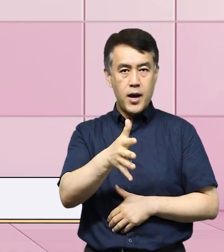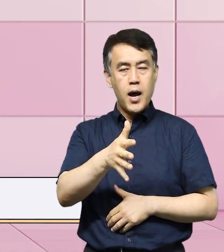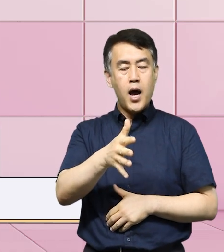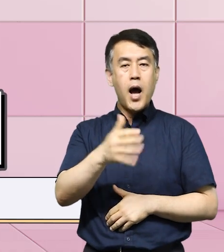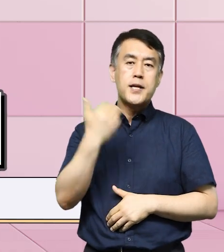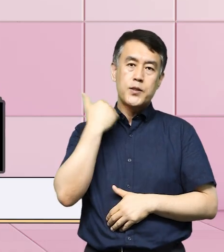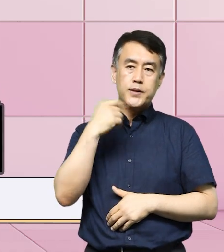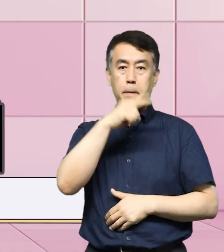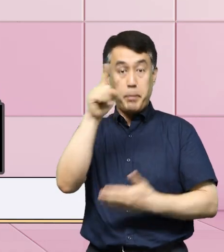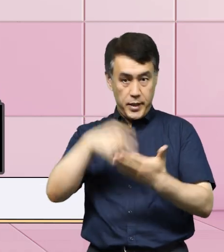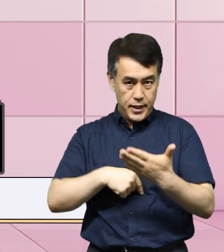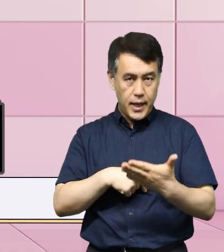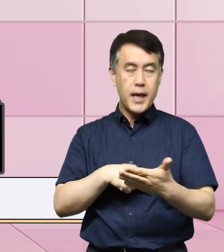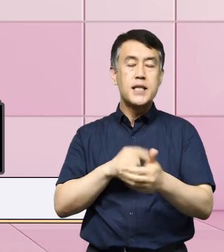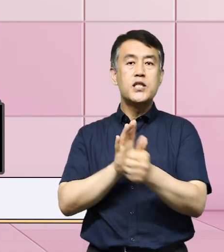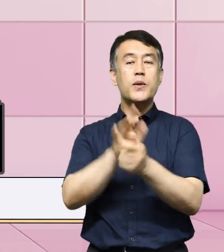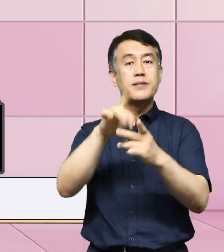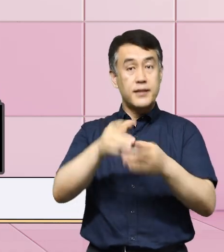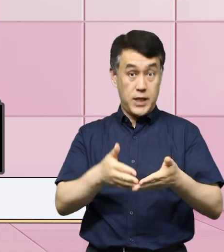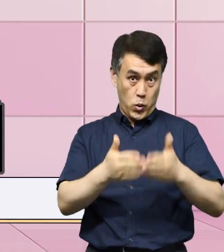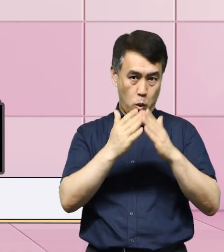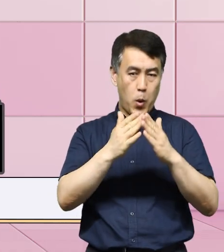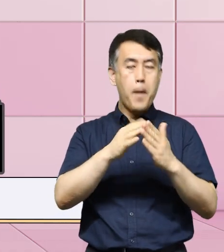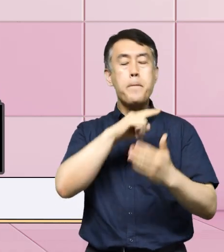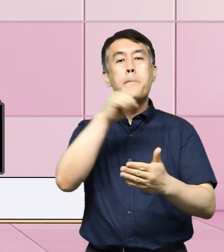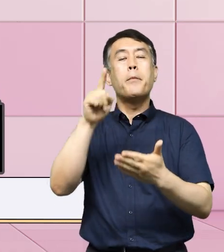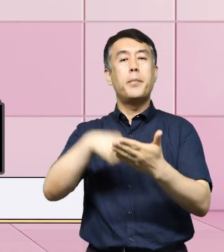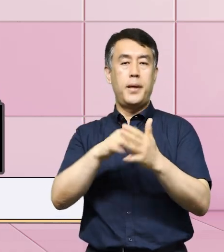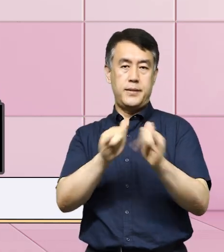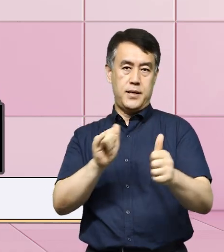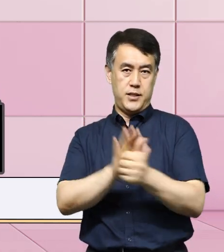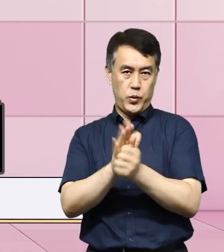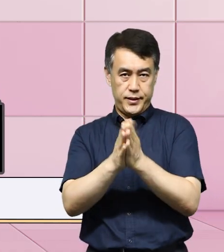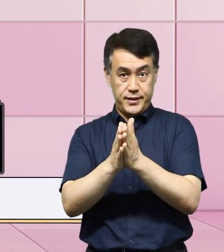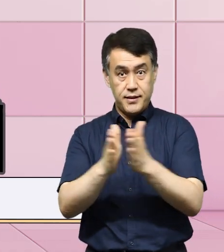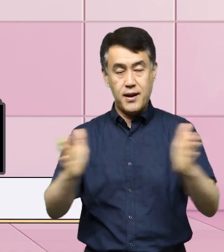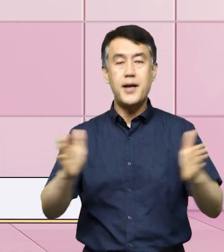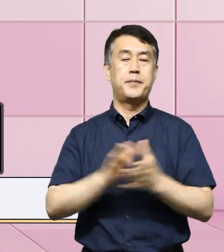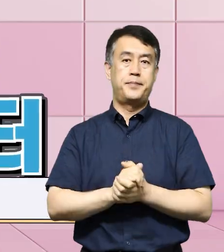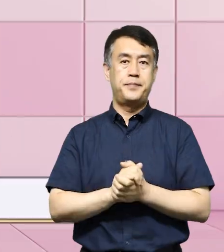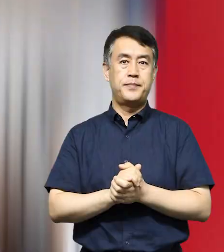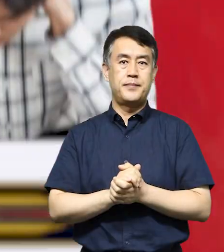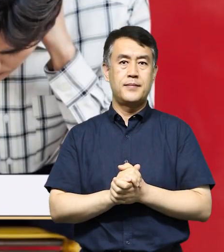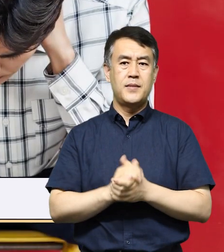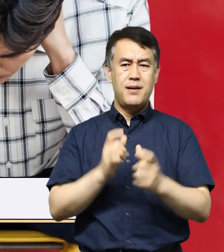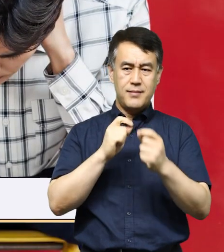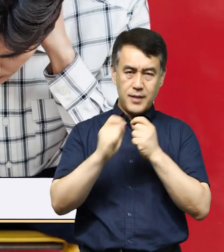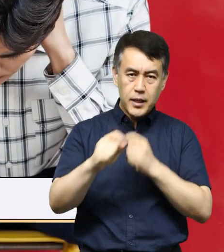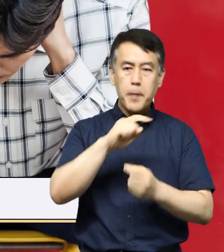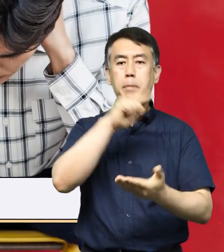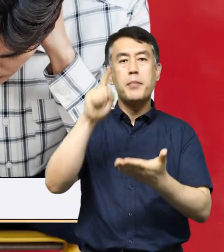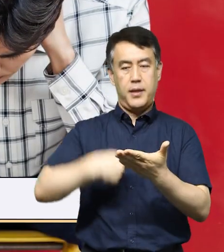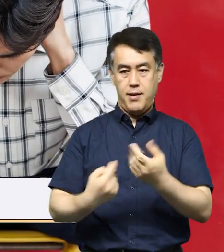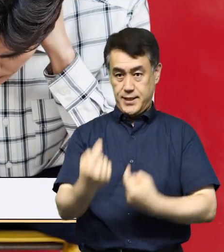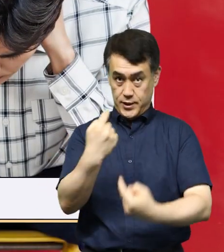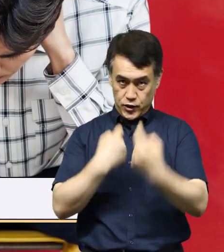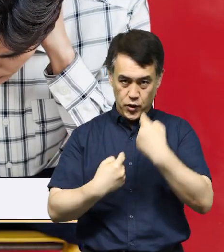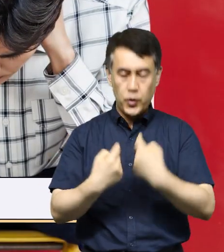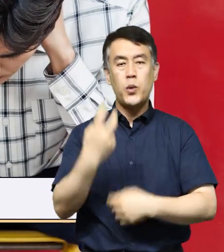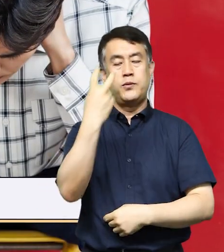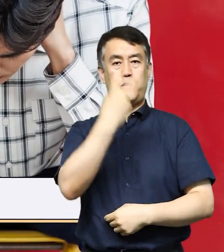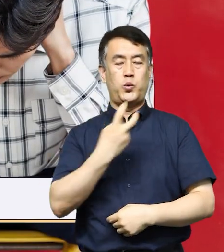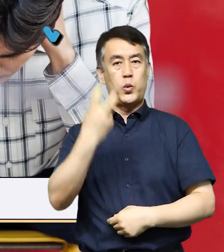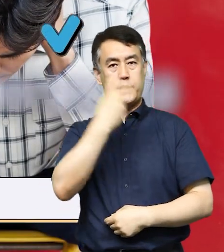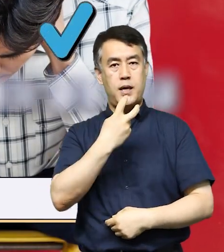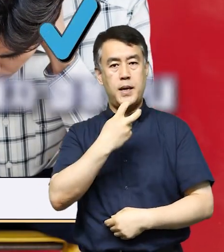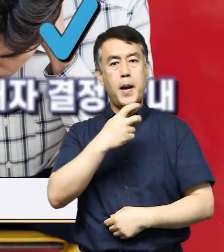전세피해지원센터를 마련하고 전세사기 피해자 지원에 나섰습니다 전세사기 피해 접수와 피해